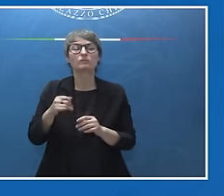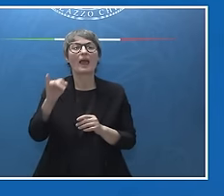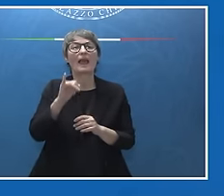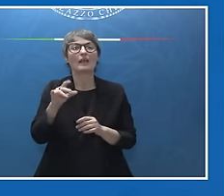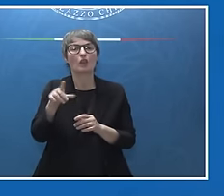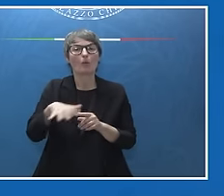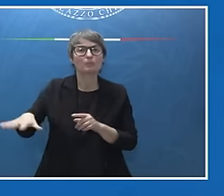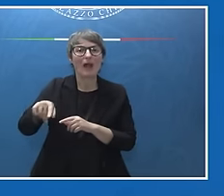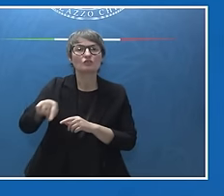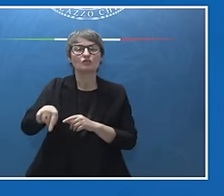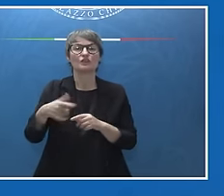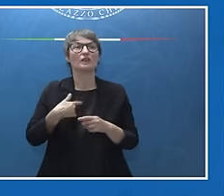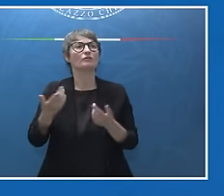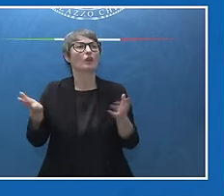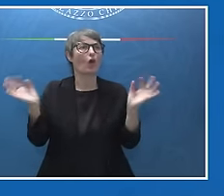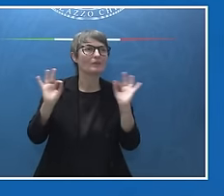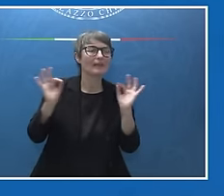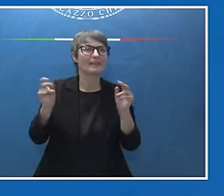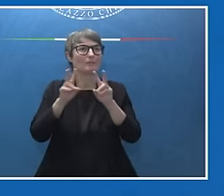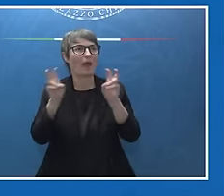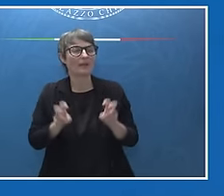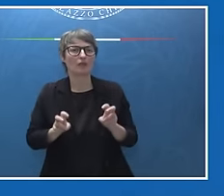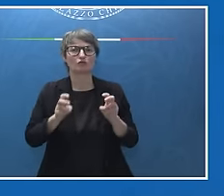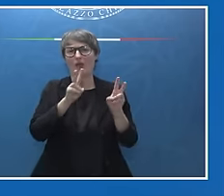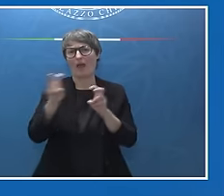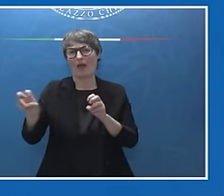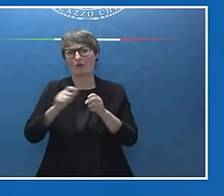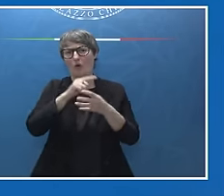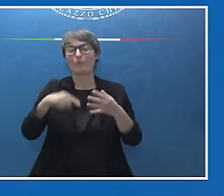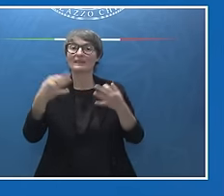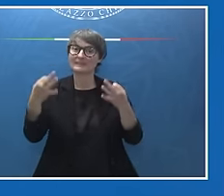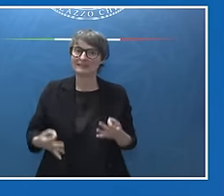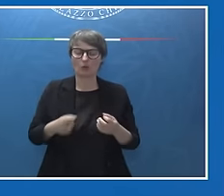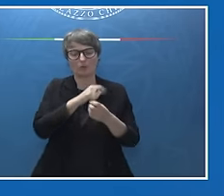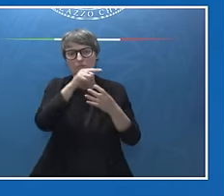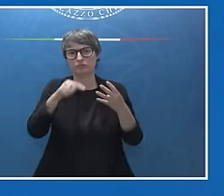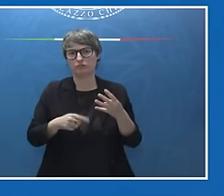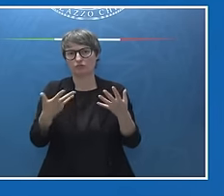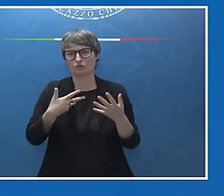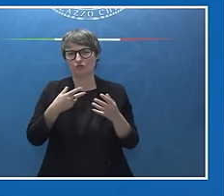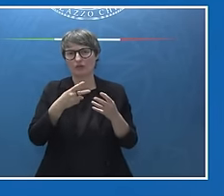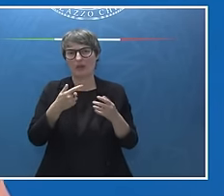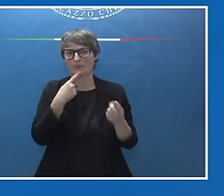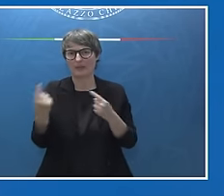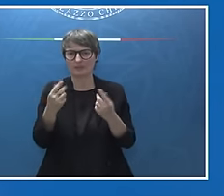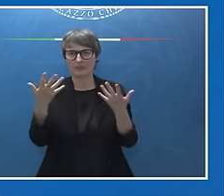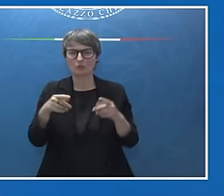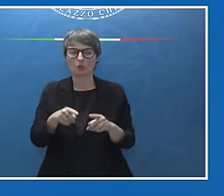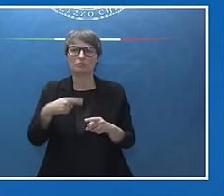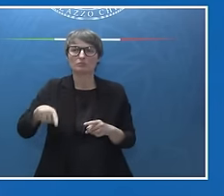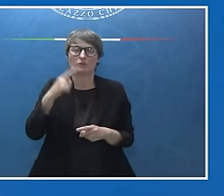clima-energia. Siamo consapevoli chiaramente che le grandi sfide del mondo di oggi siano